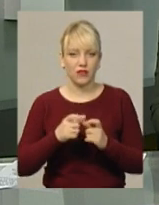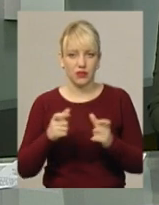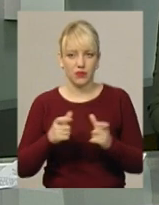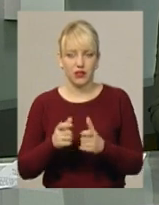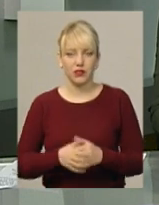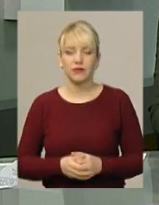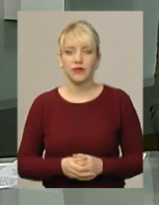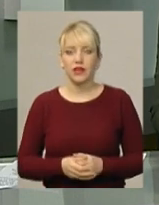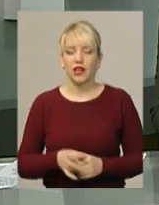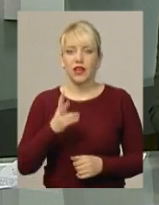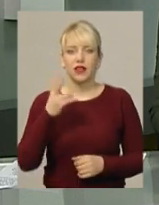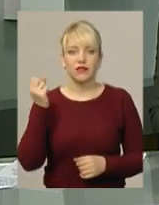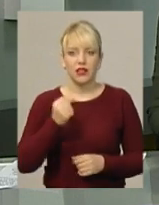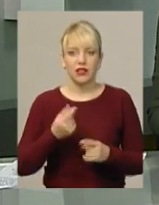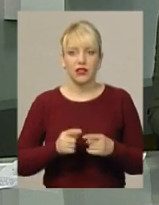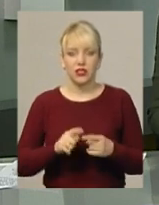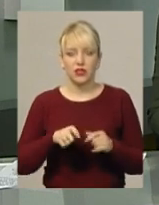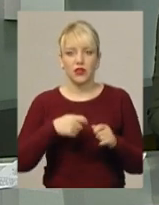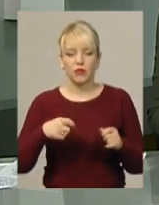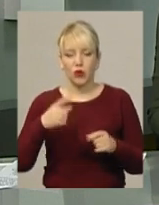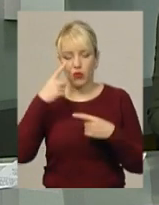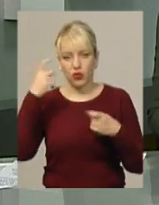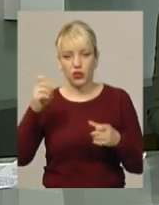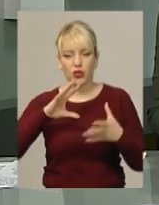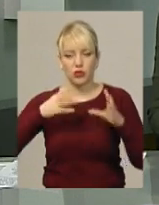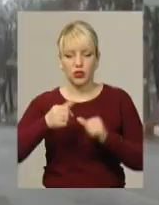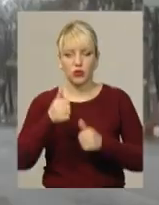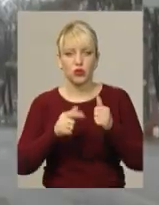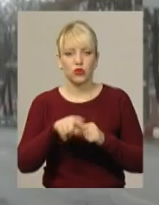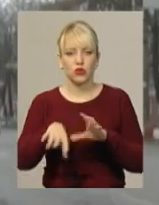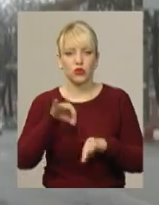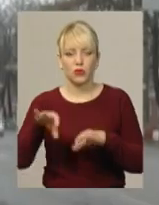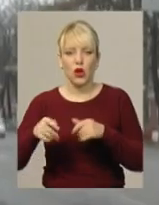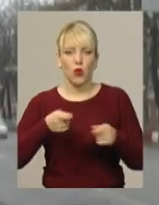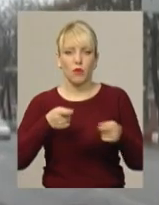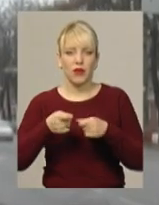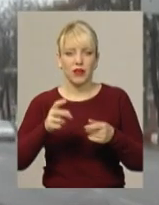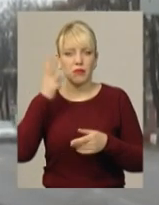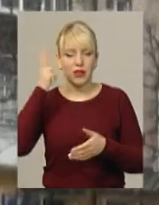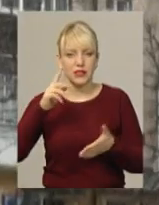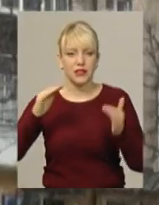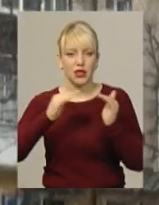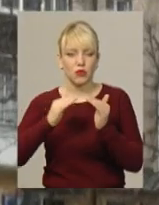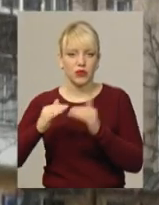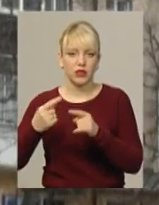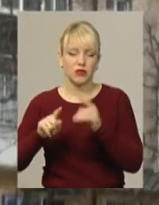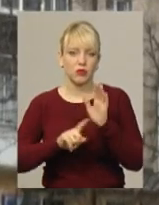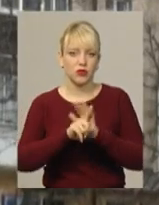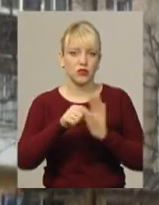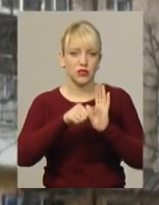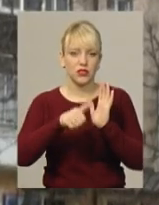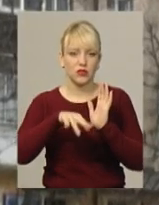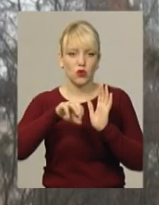На два тижні відтермінували оголошення результатів конкурсу щодо обрання управителів хмельницьких будинків. Він, нагадаю, стартував 16